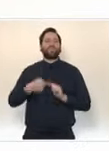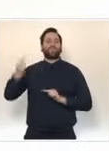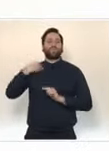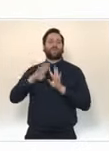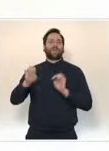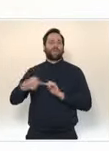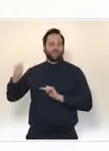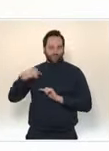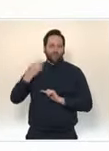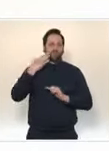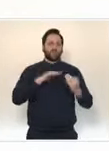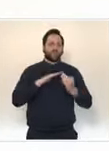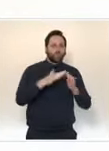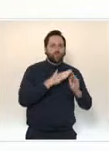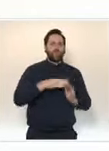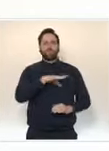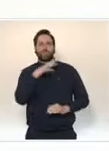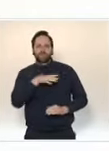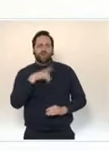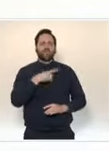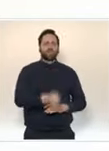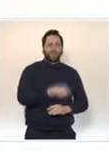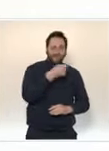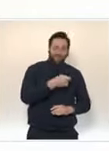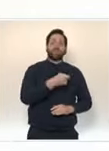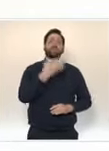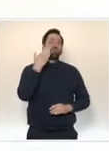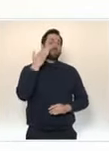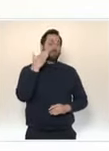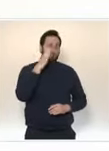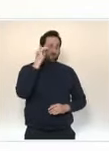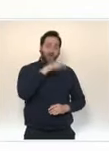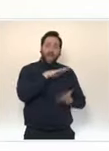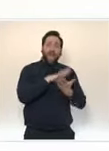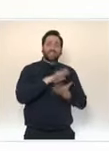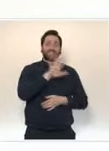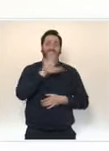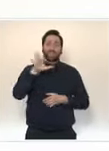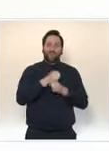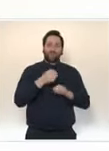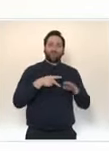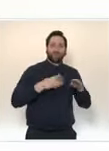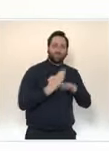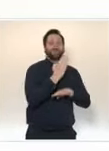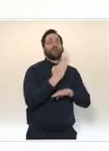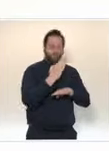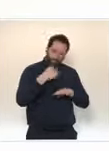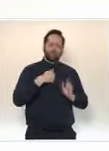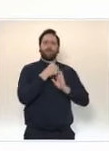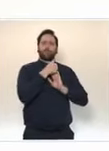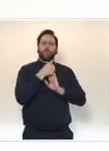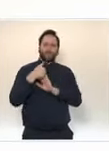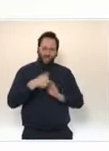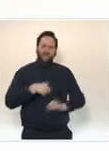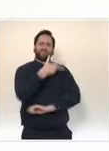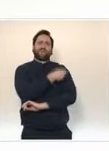communauté éducative, âgée de plus de 55 ans, a été facilitée avec un système d'accès prioritaire et de places réservées